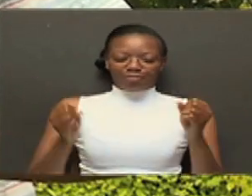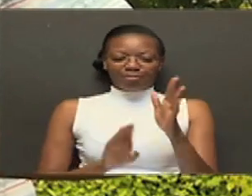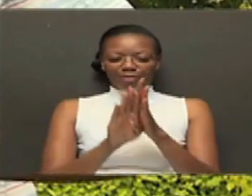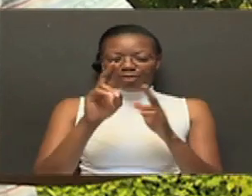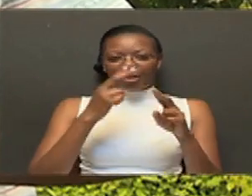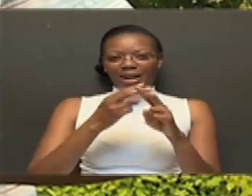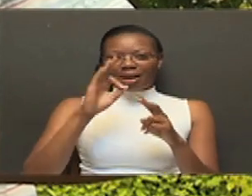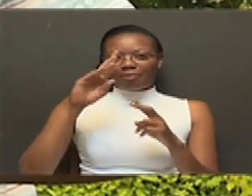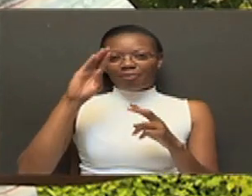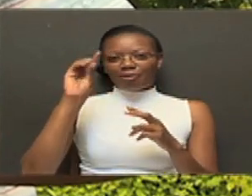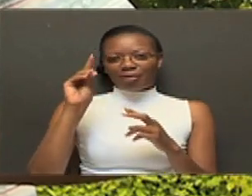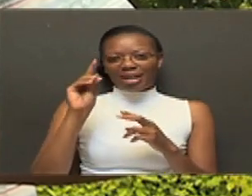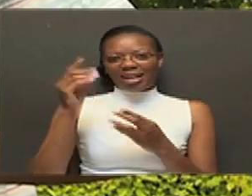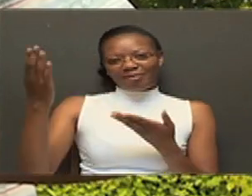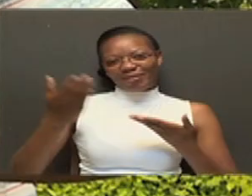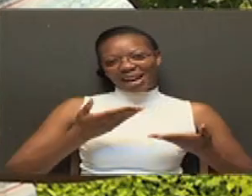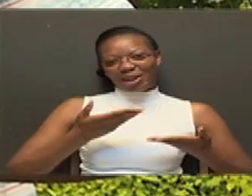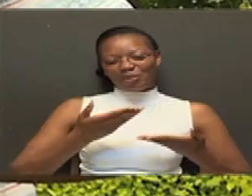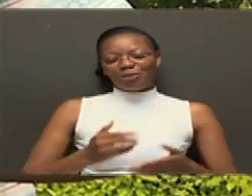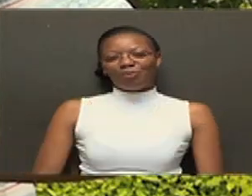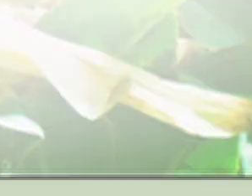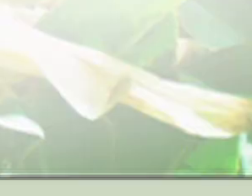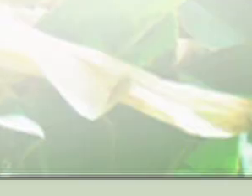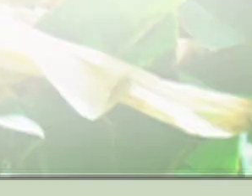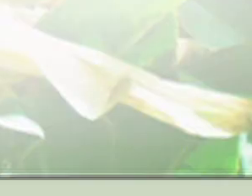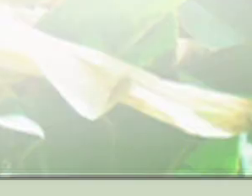Kamali vode sturi, miani wako Frederick Mbada